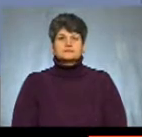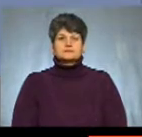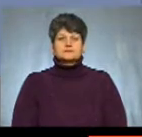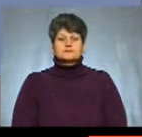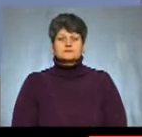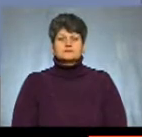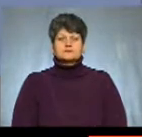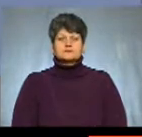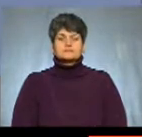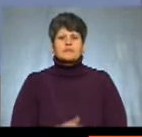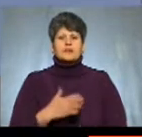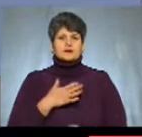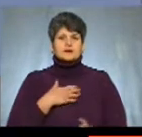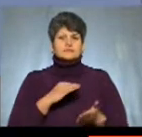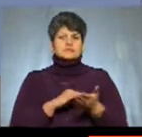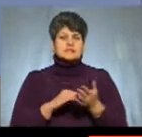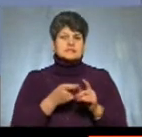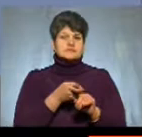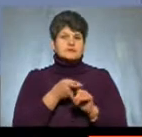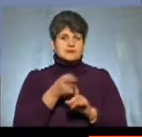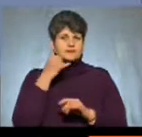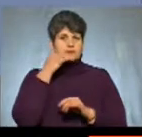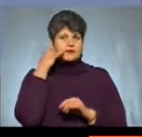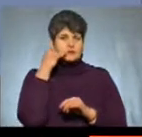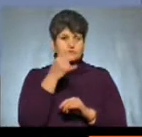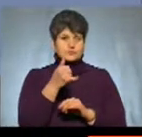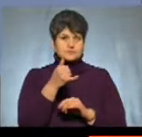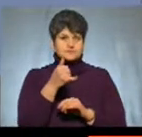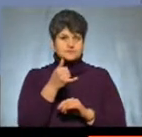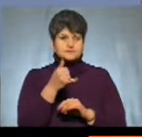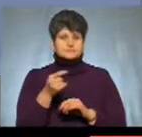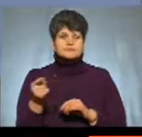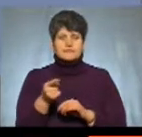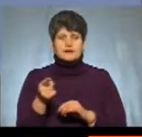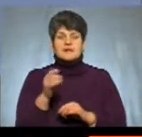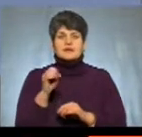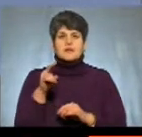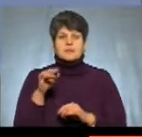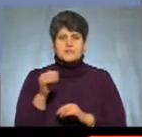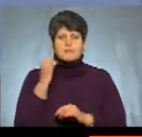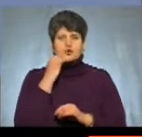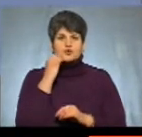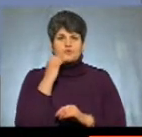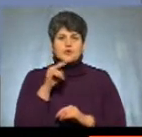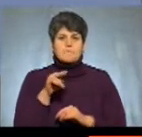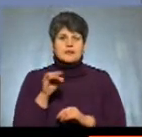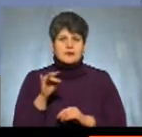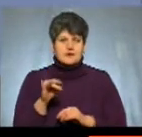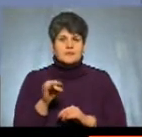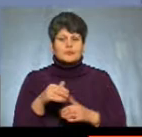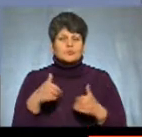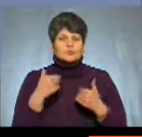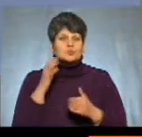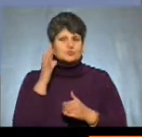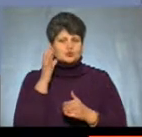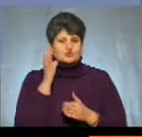Наші кореспонденти також зв'язалися телефоном з Тернопільською єпархією Московського патріархату. Пропоную послухати коментар